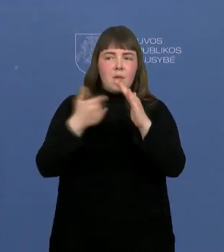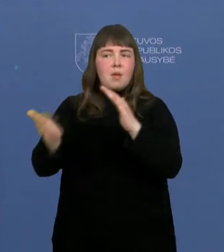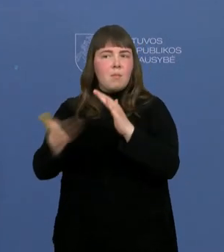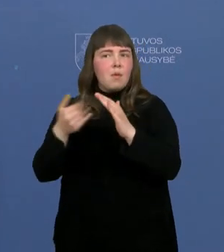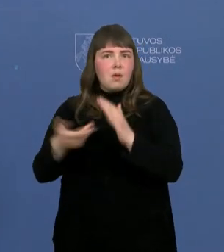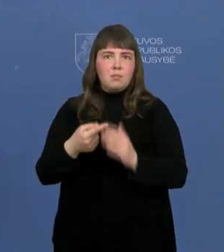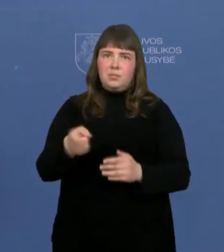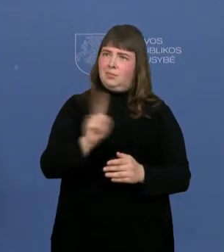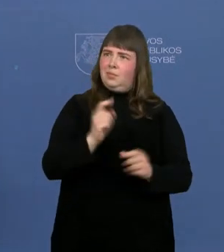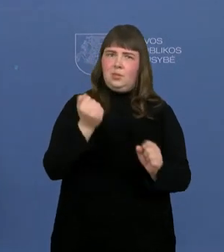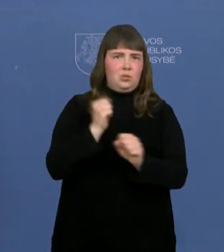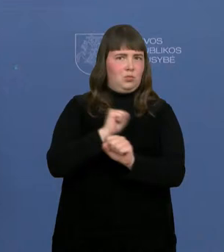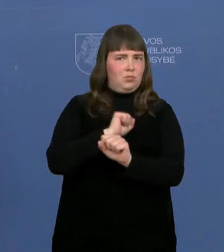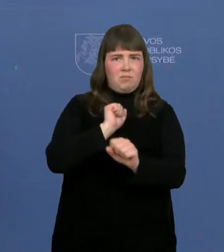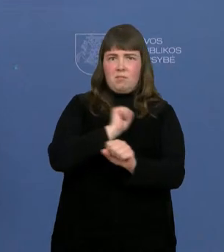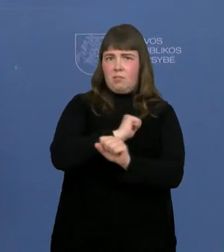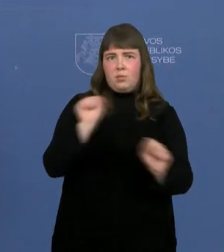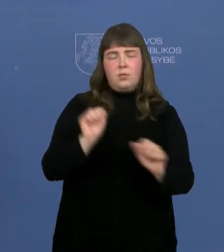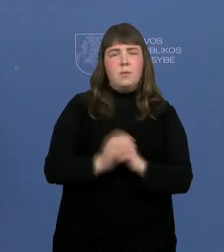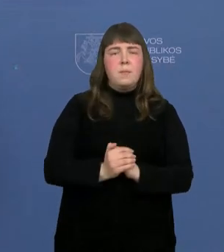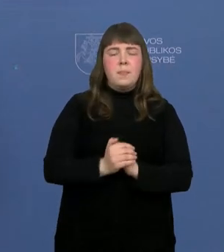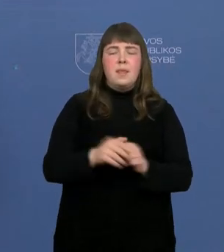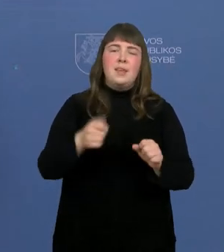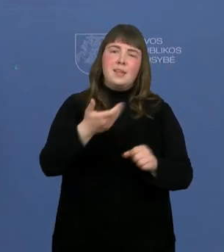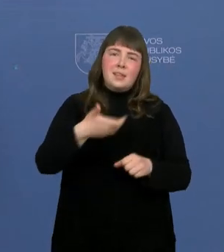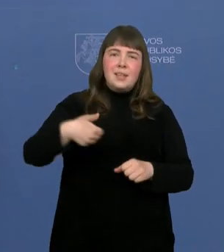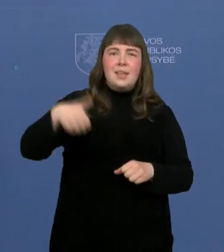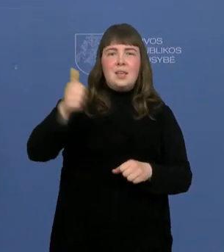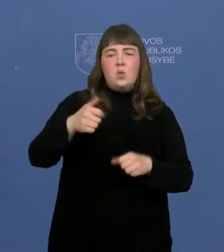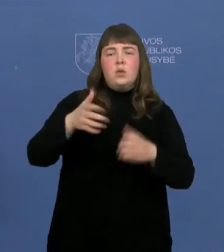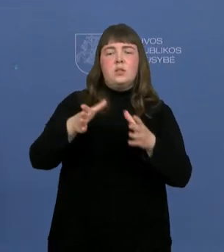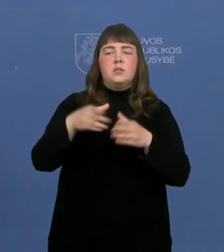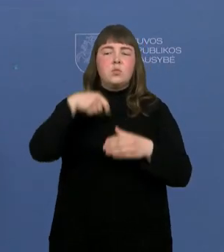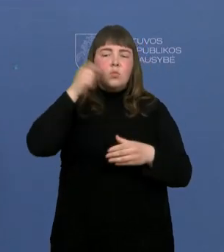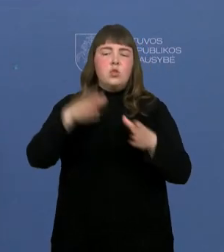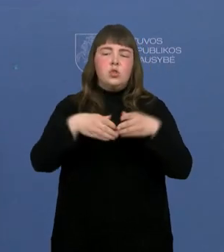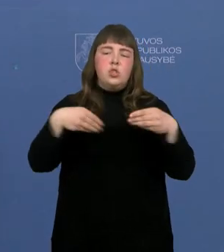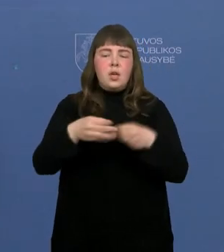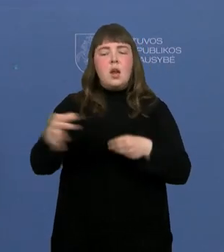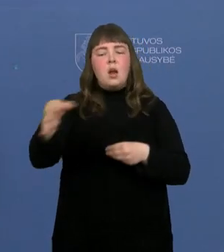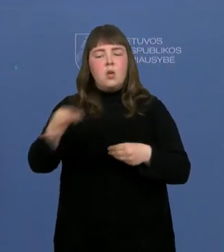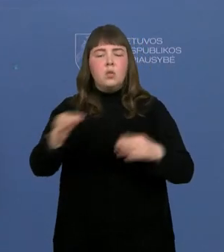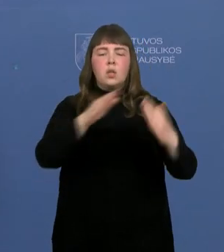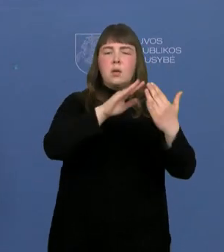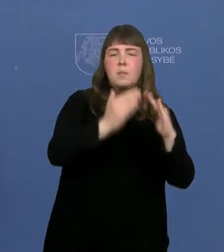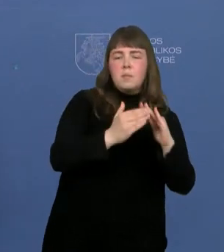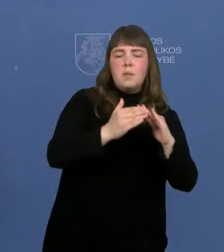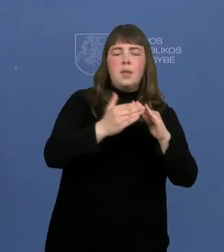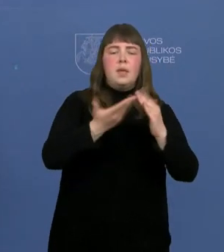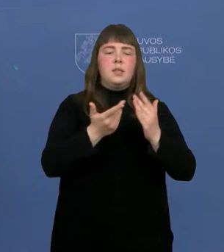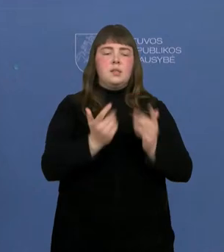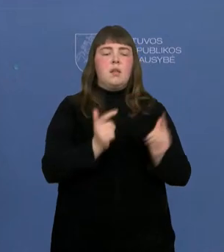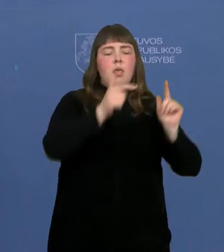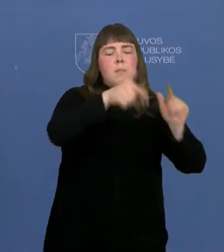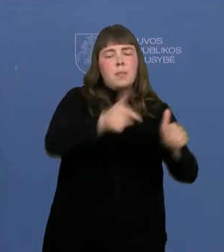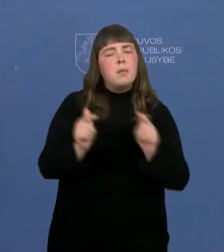tikrai būtų gerai, kad ukrainiečių šeimos įsikurtų kitose rajonuose ar miestuose, kur nėra tokio